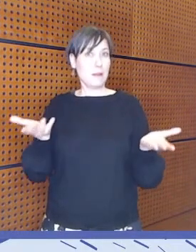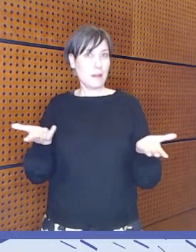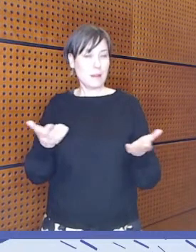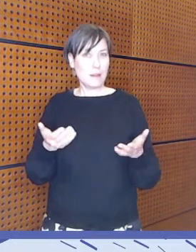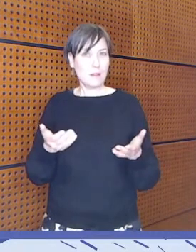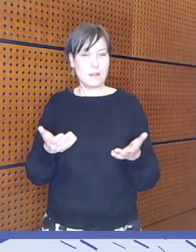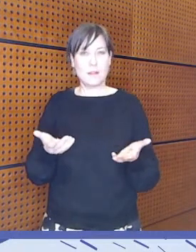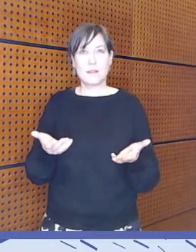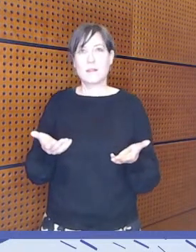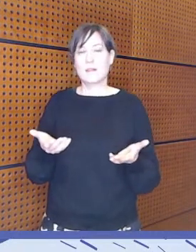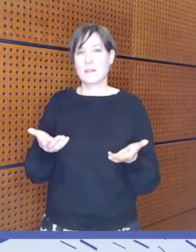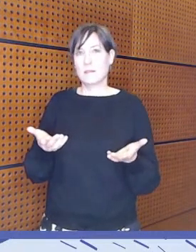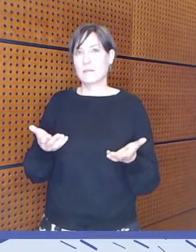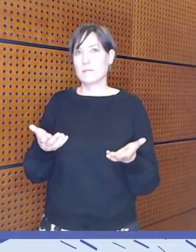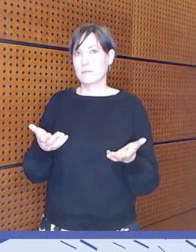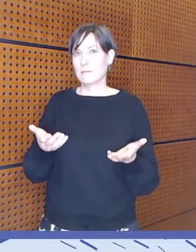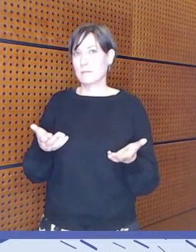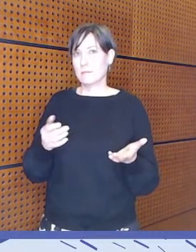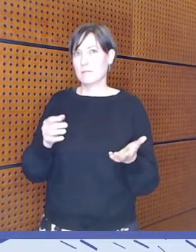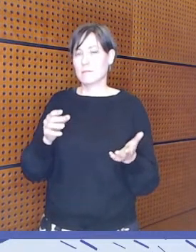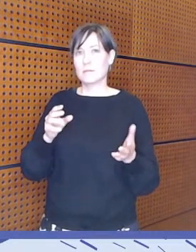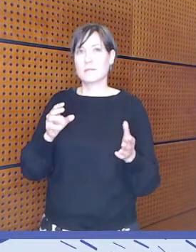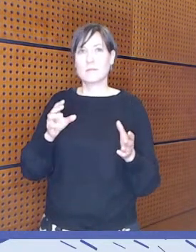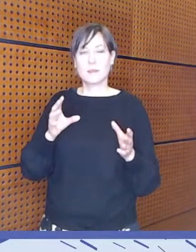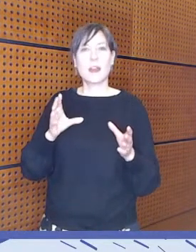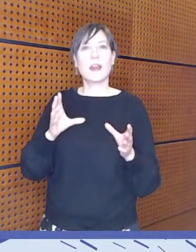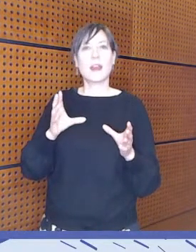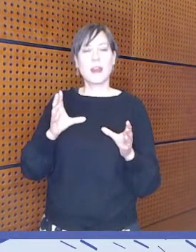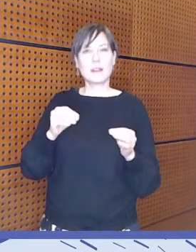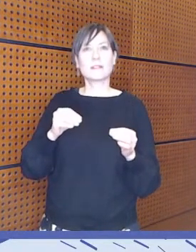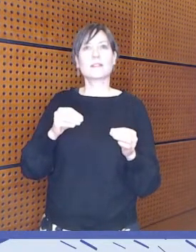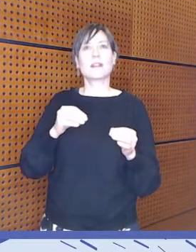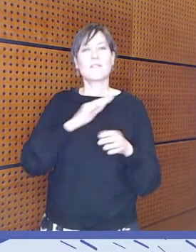näkyy, ja tarvitaan sitä, meillä näkyy